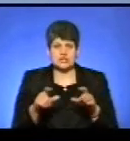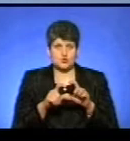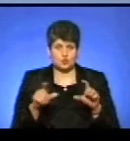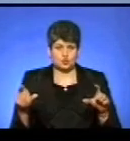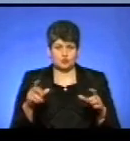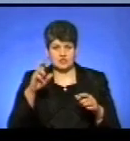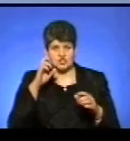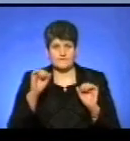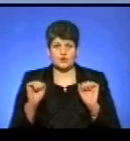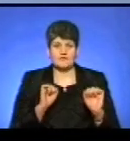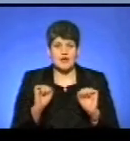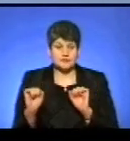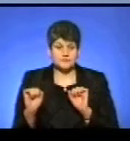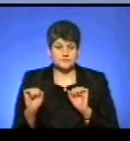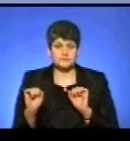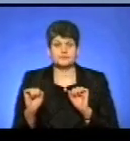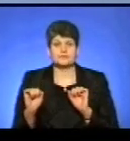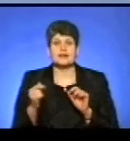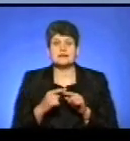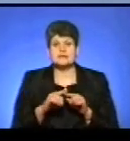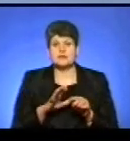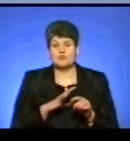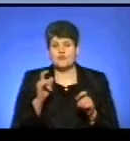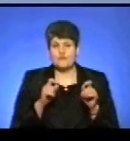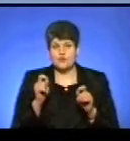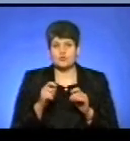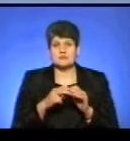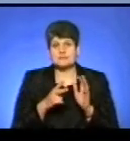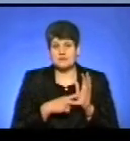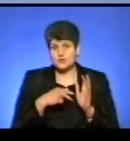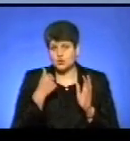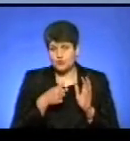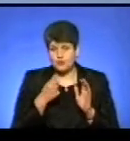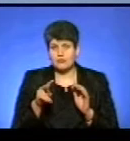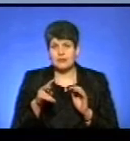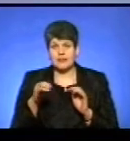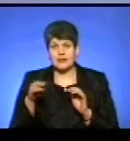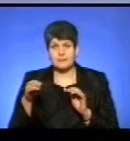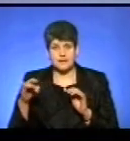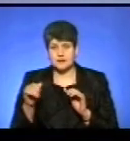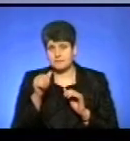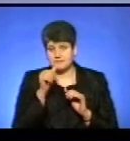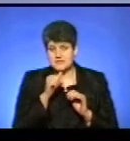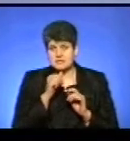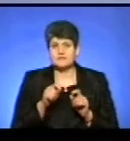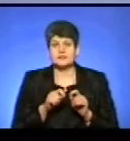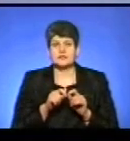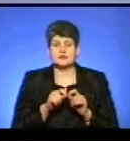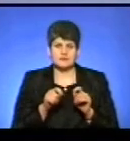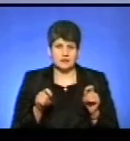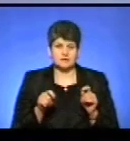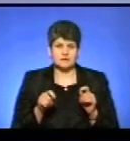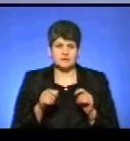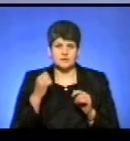державної влади. І це був форум в 2017 році, в липні місяці, відкриваю його, як вже пам'ятаєте,